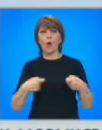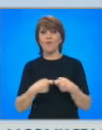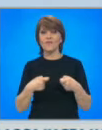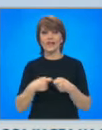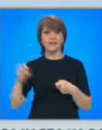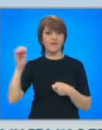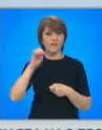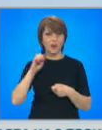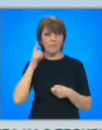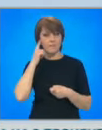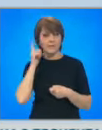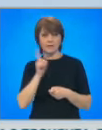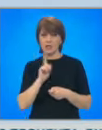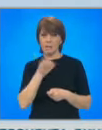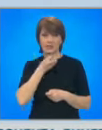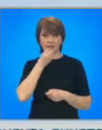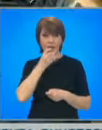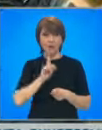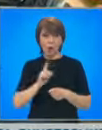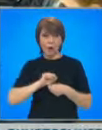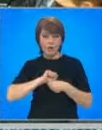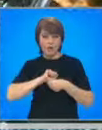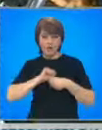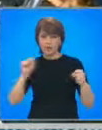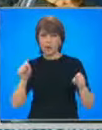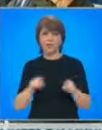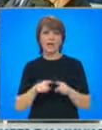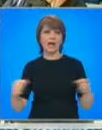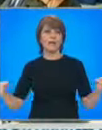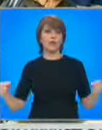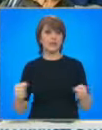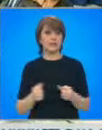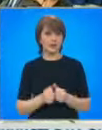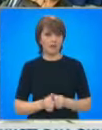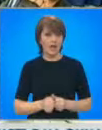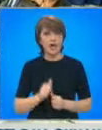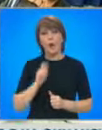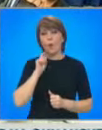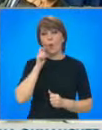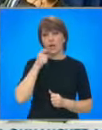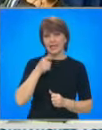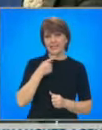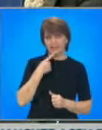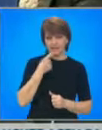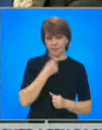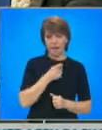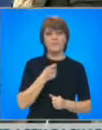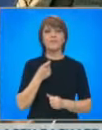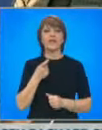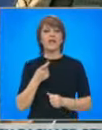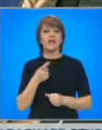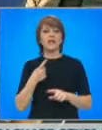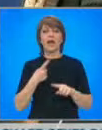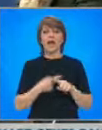няма да се случи, но ако избухне ще бъде катастрофален. Украинският президент Зеленски, американският вице-президент